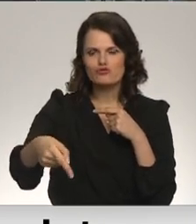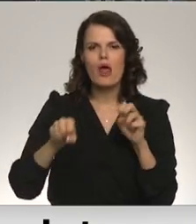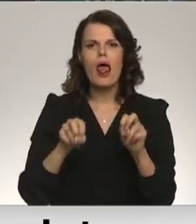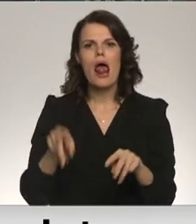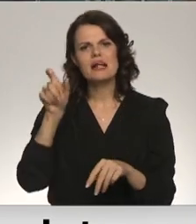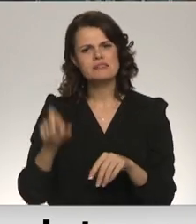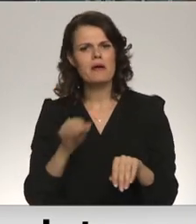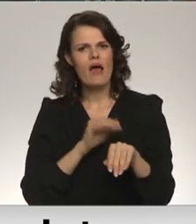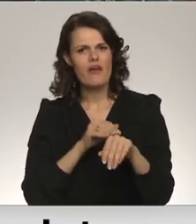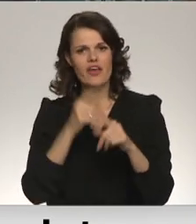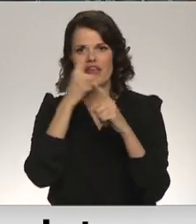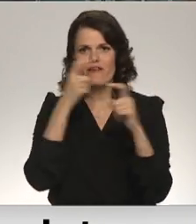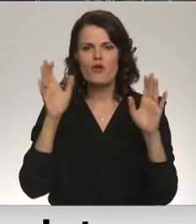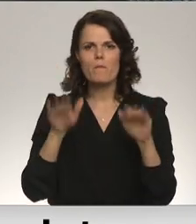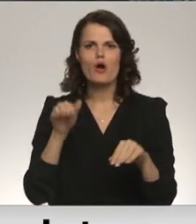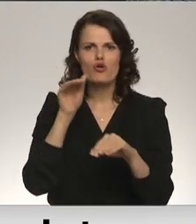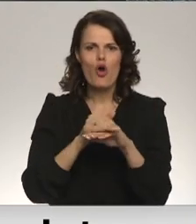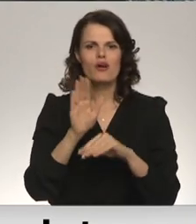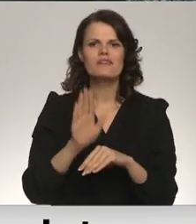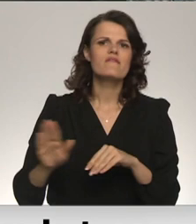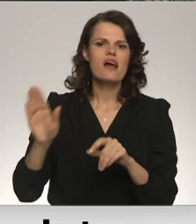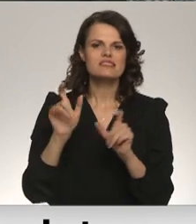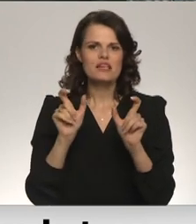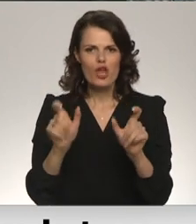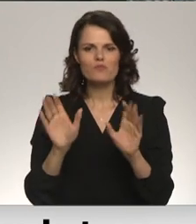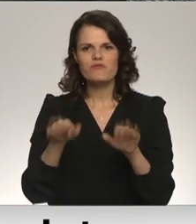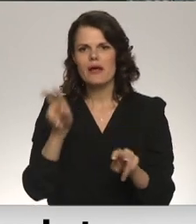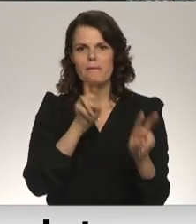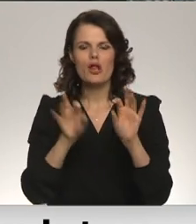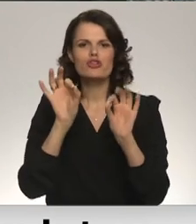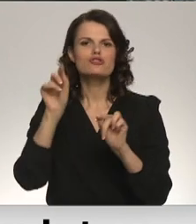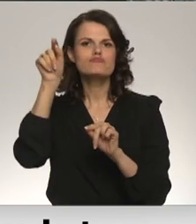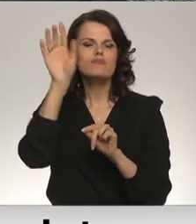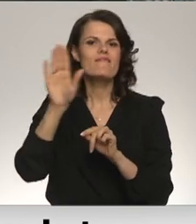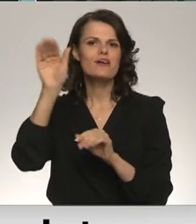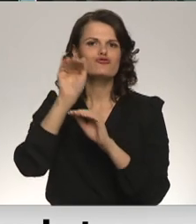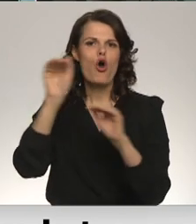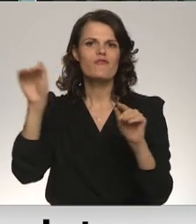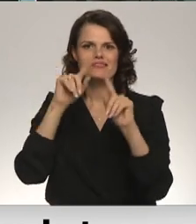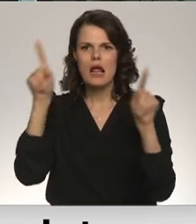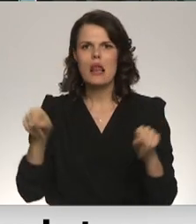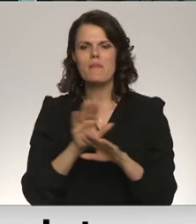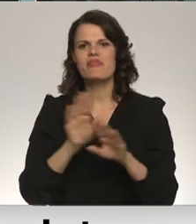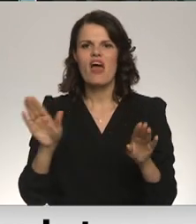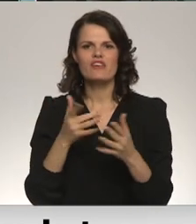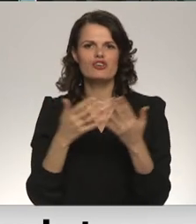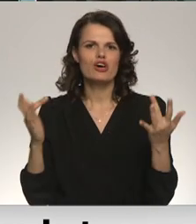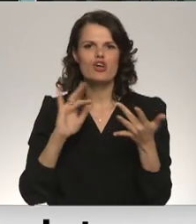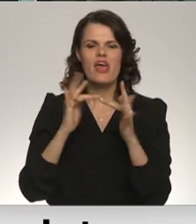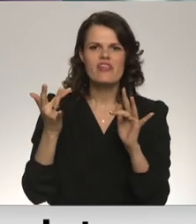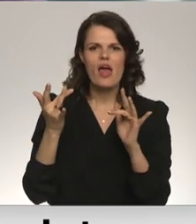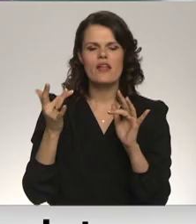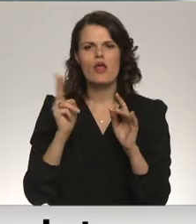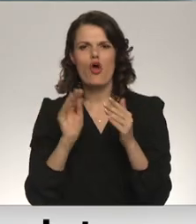Eksperti atgādina, ka informācija par konkrētās valsts ierobežojumiem meklējami tieši šo valstu oficiālijās vietnēs nevis dažādos interneta